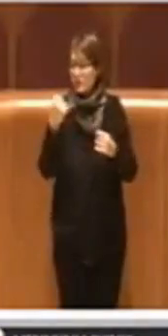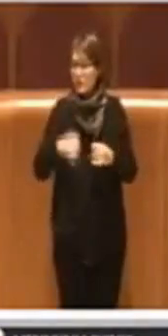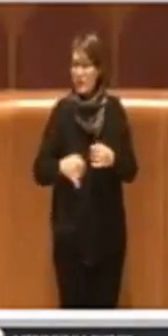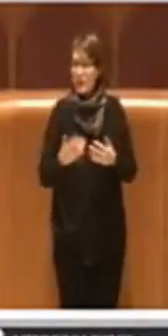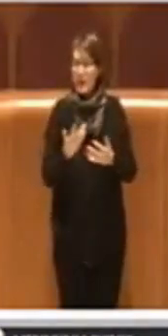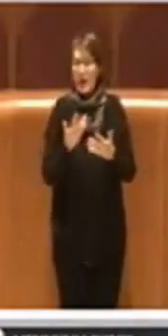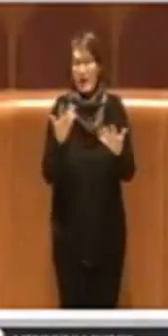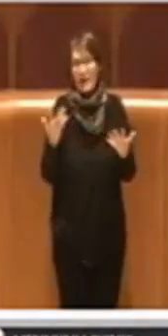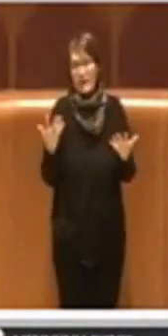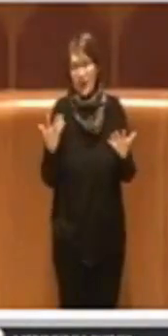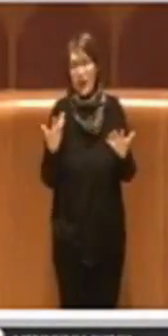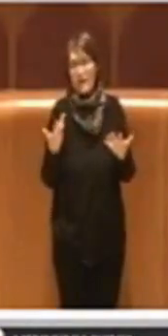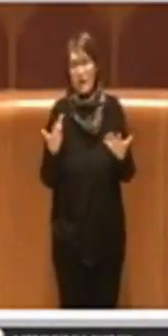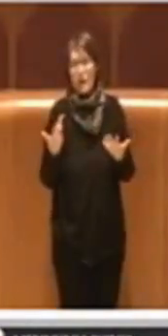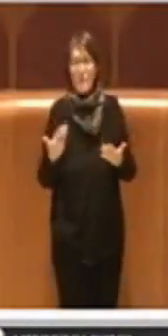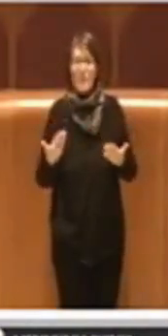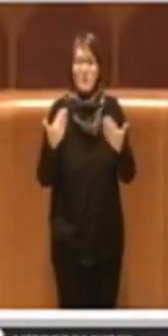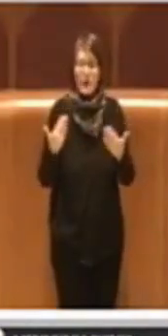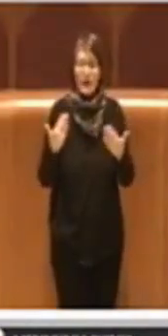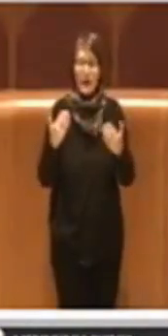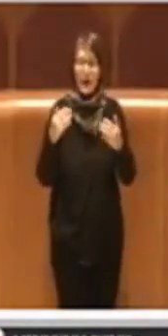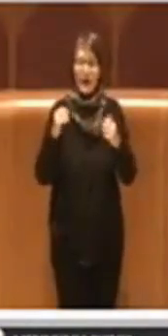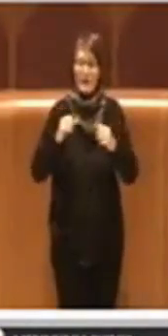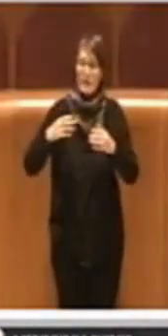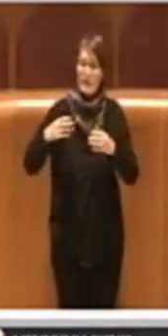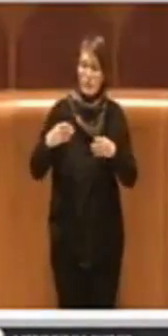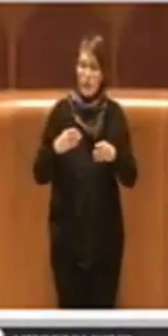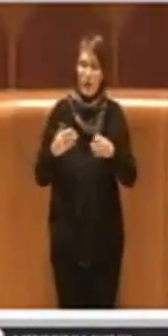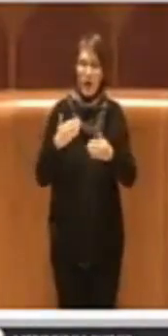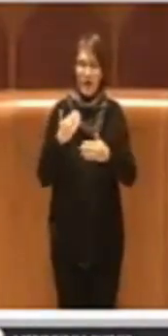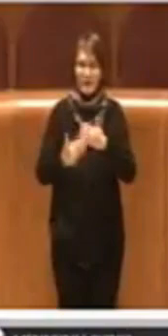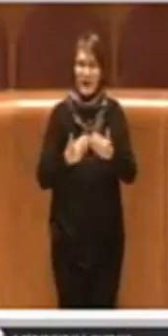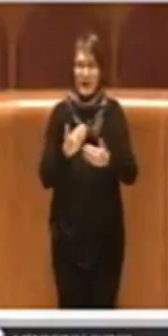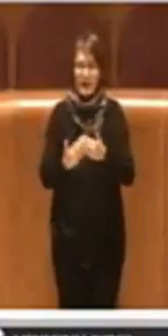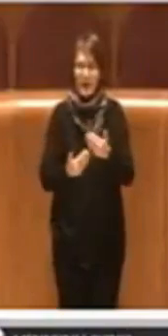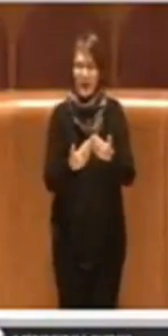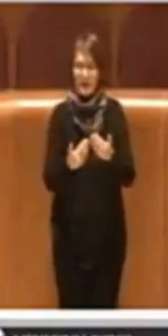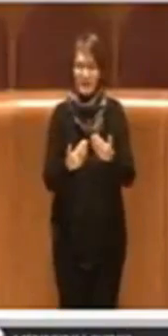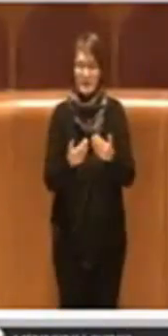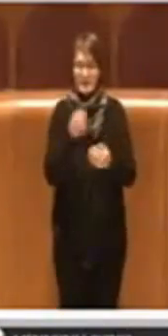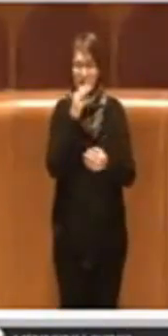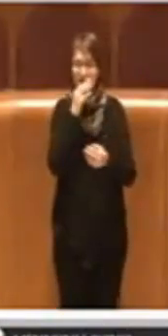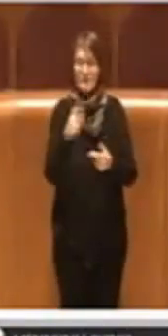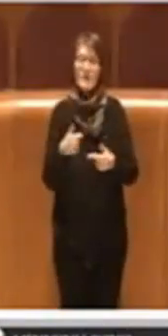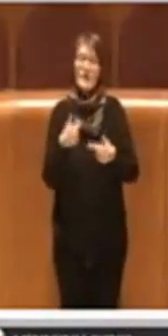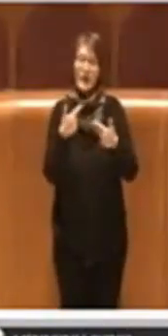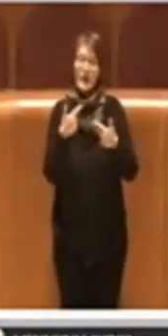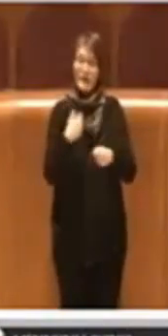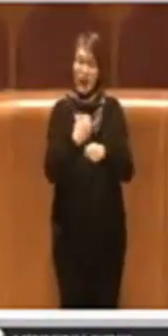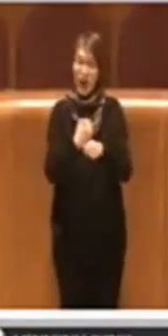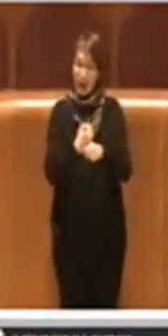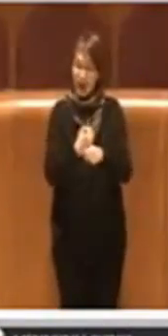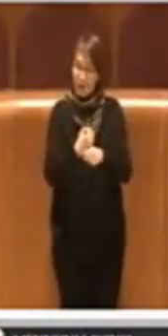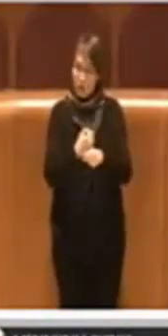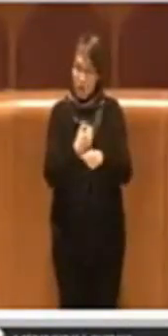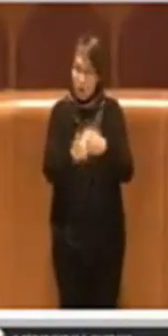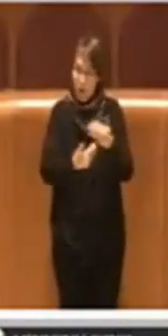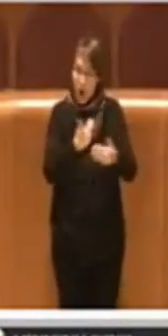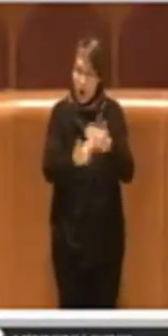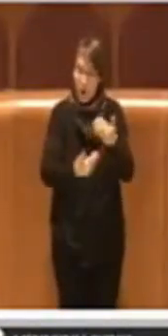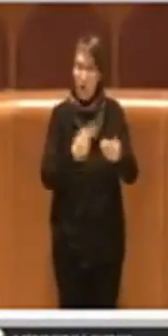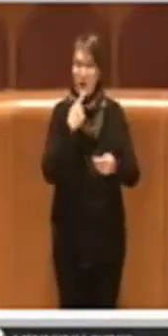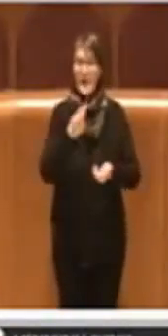proseguire su questa strada, cioè garantire appunto una continuità lavorativa ai vetturini, giustamente nessuno